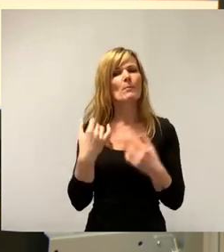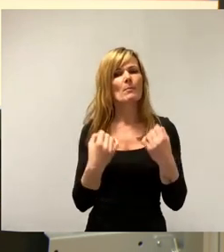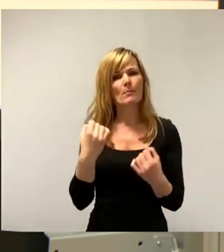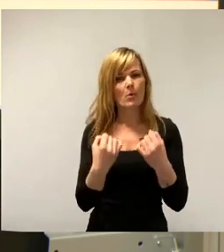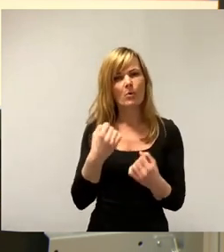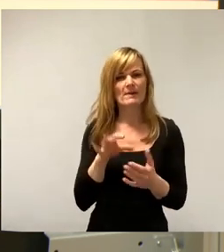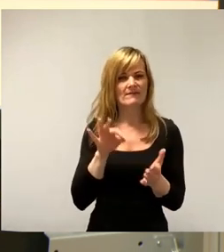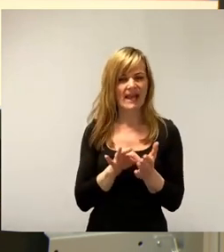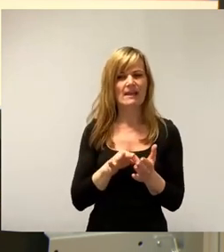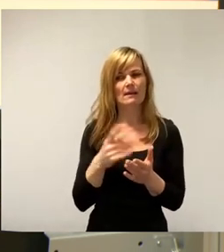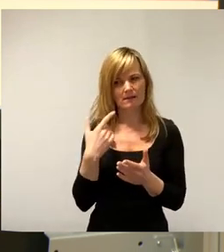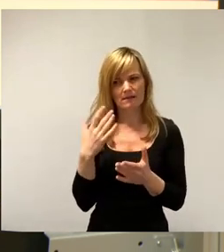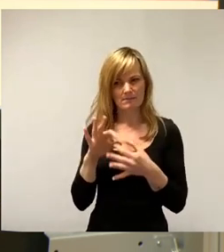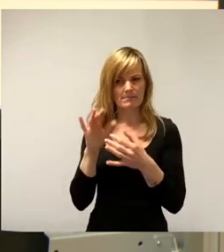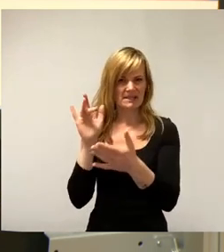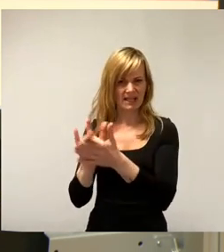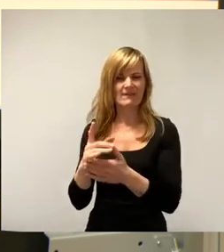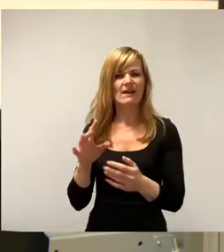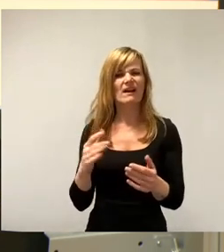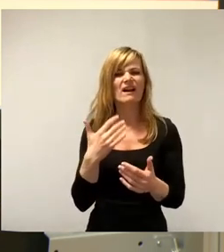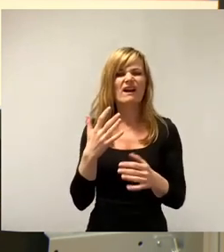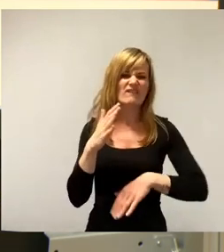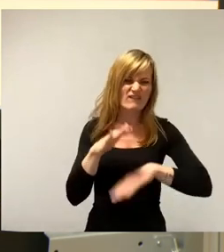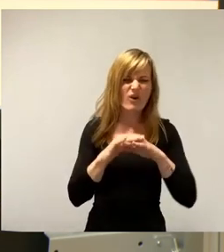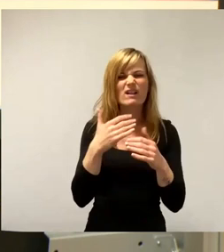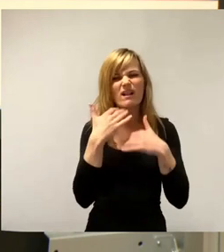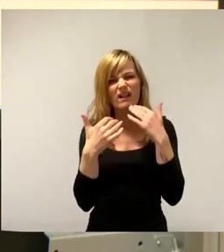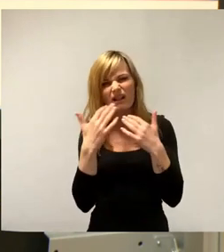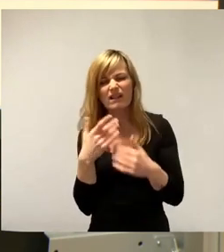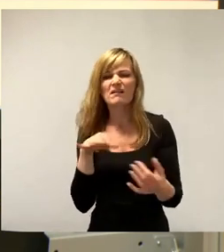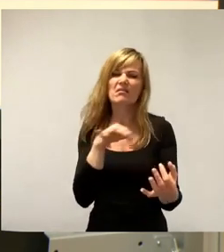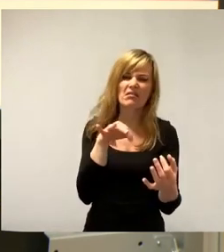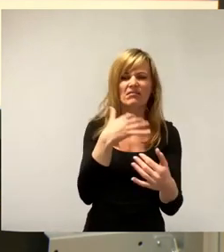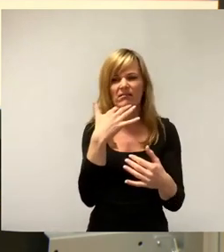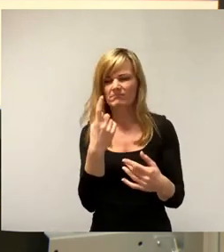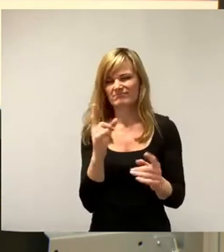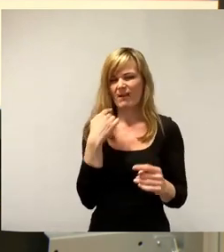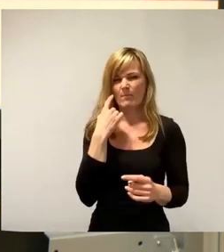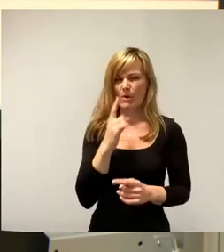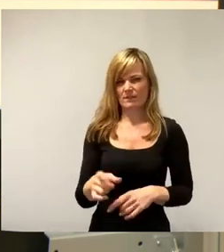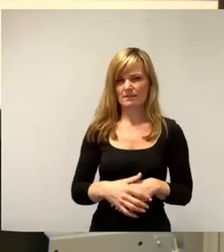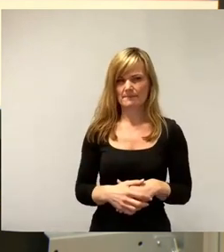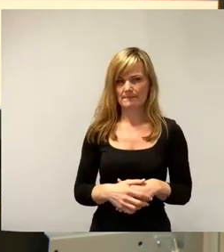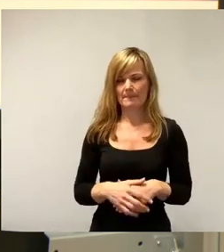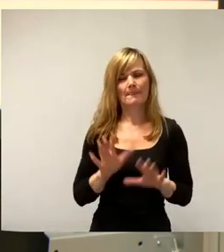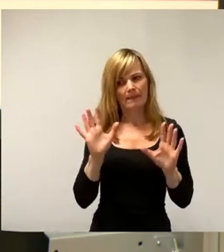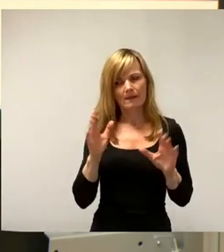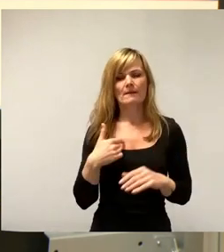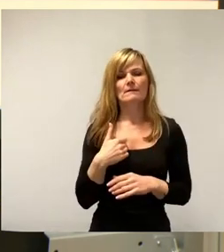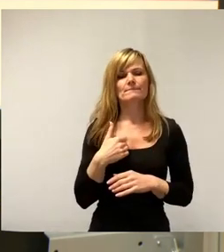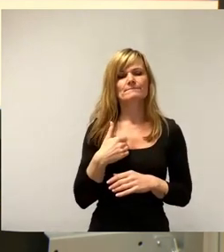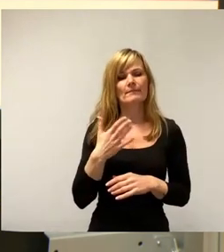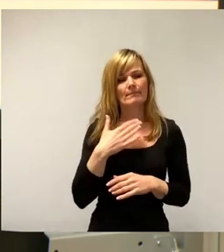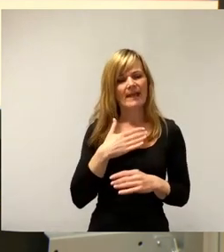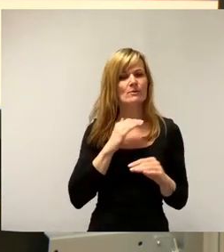dummdiedeldei ist es dann auch nicht. Vielleicht nochmal ein paar klare Worte. Mein Kollege Peter Krüger hat ja aus finanzieller Sicht